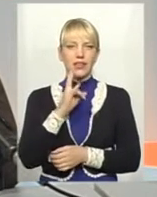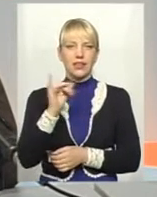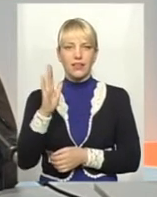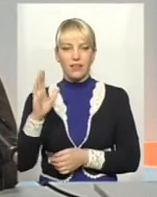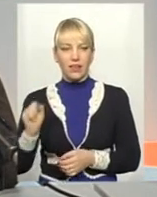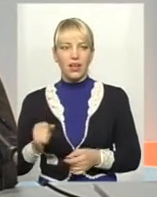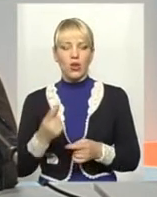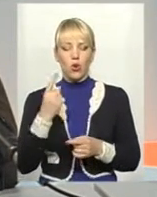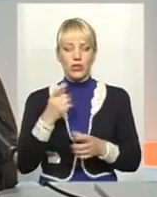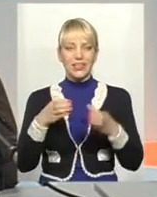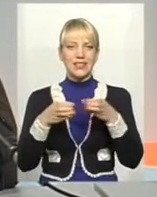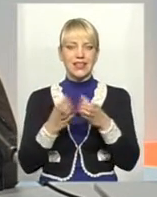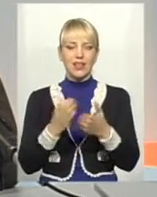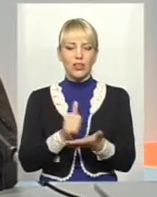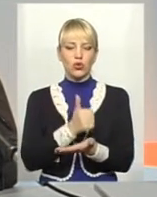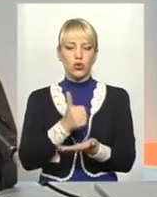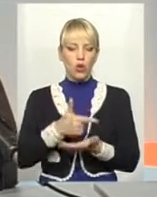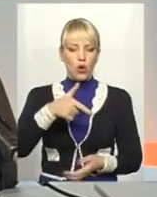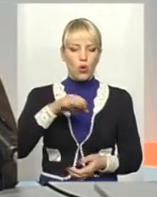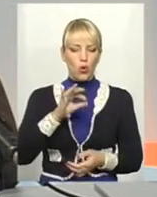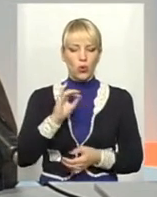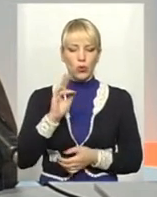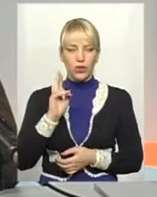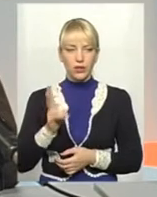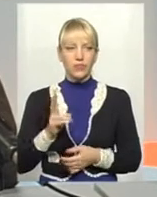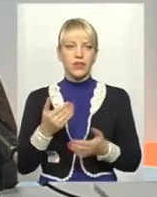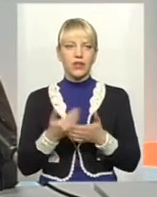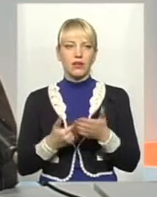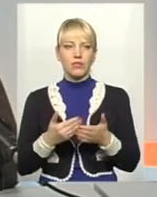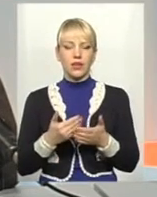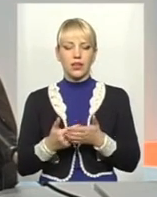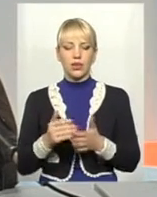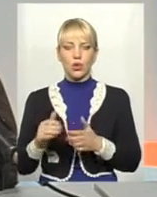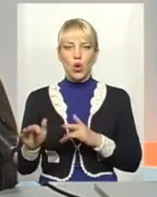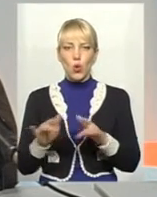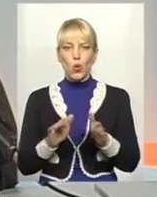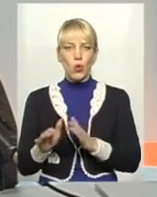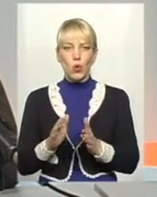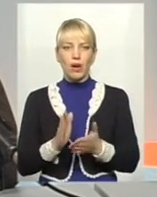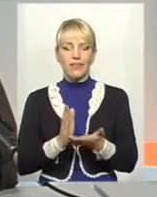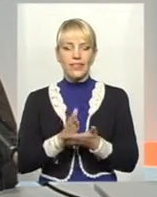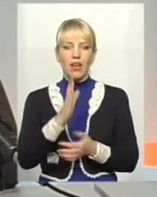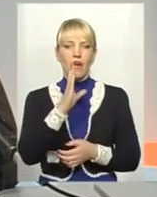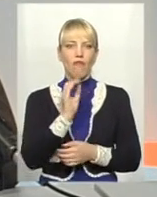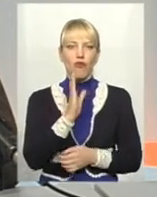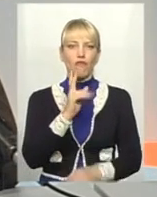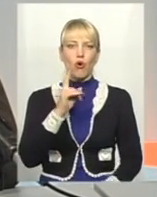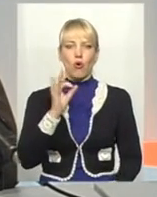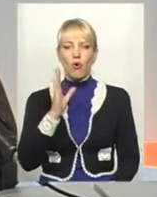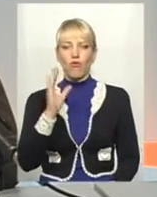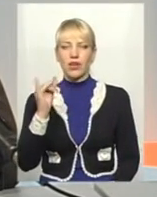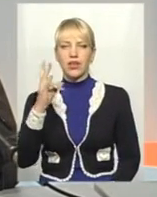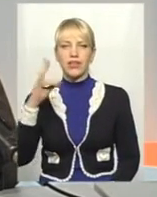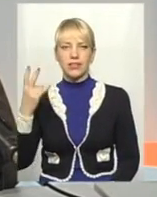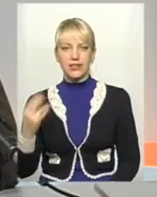загін, який очолював Голюк, наприклад, рухався і до Вовковиниць. І їхня діяльність